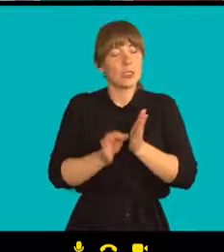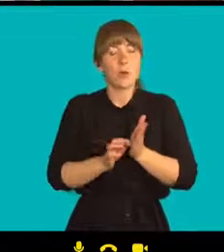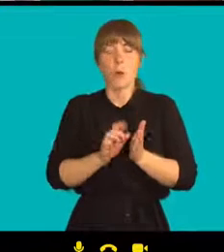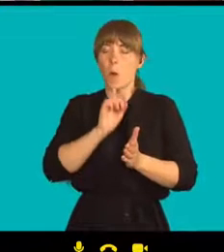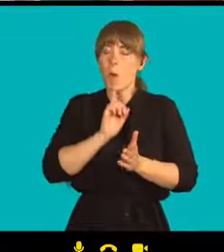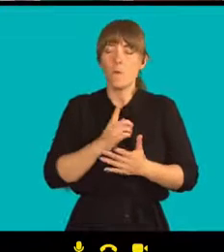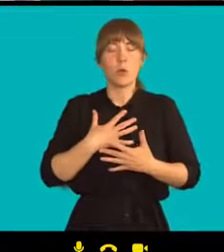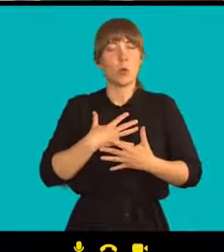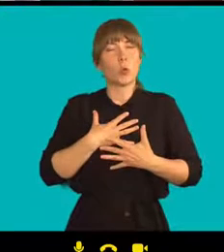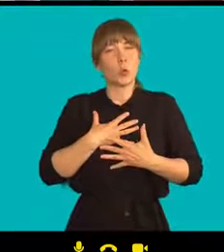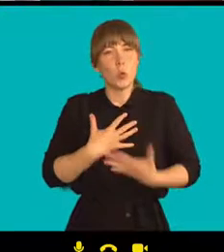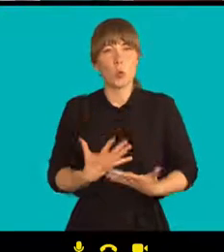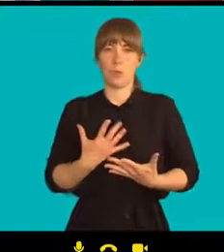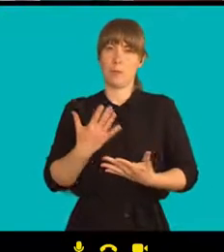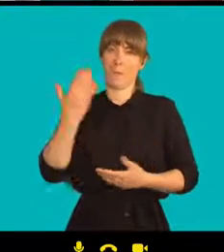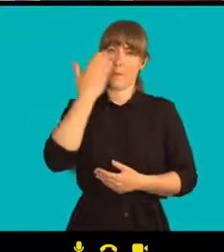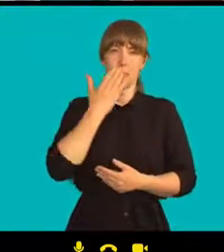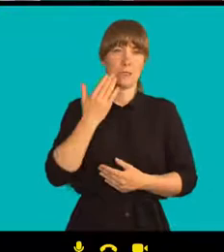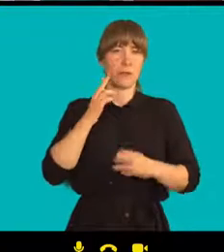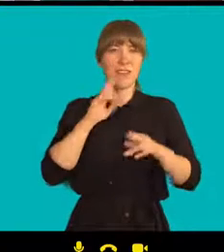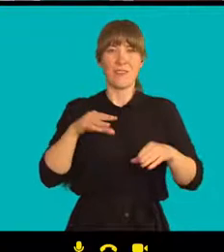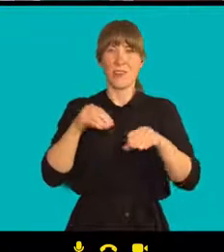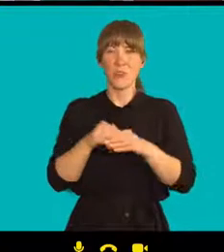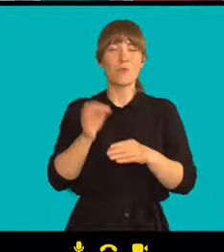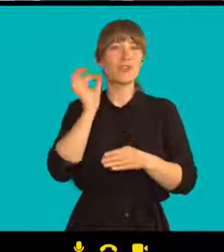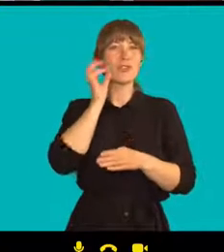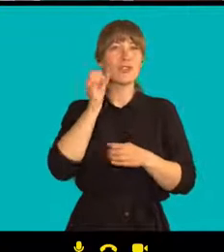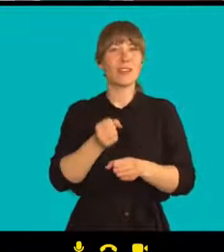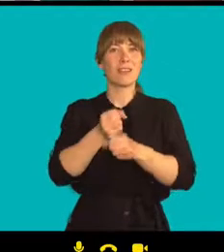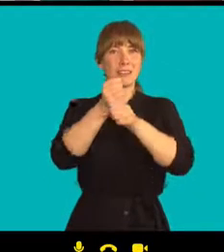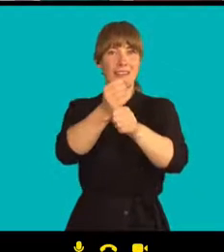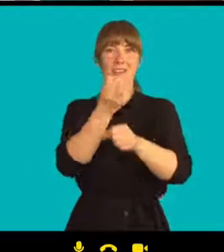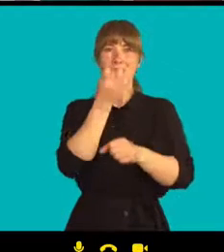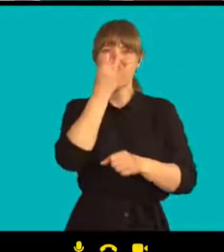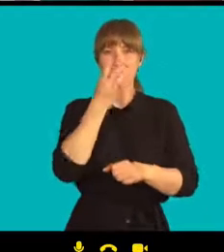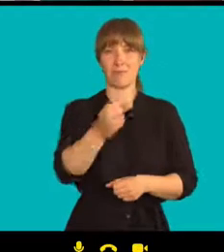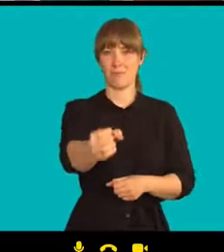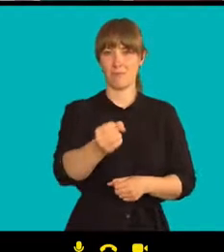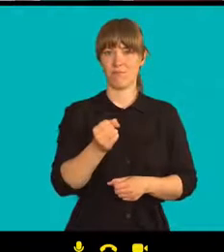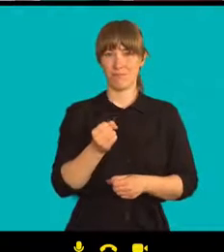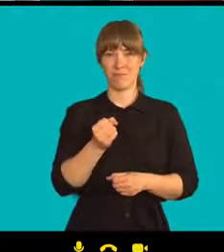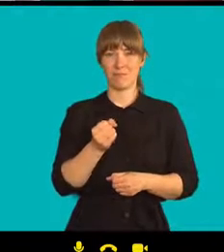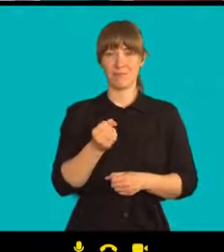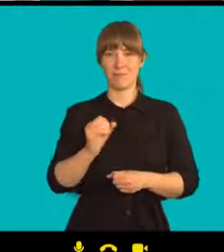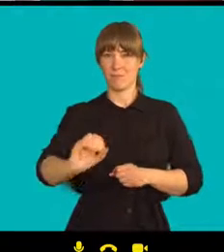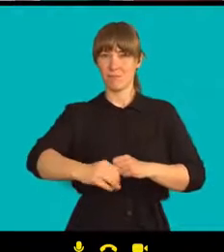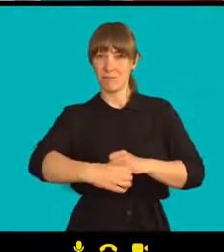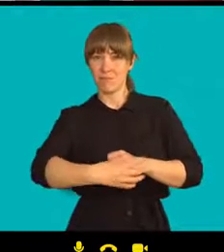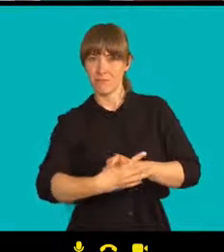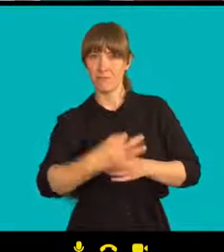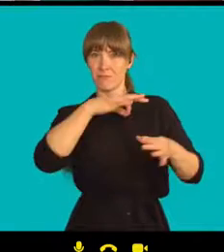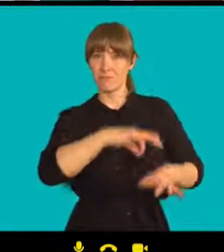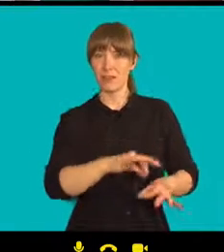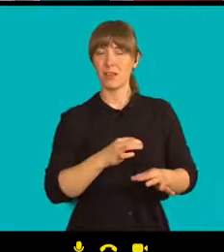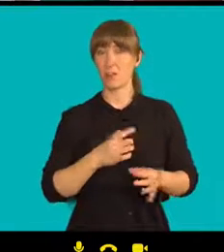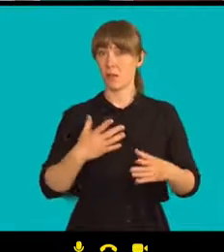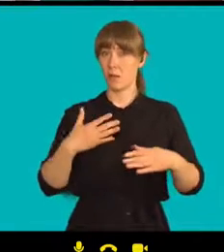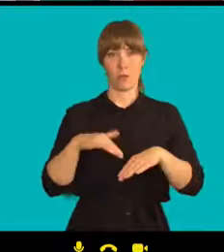když si vzali od těch žen květiny. Mě to taky hodně